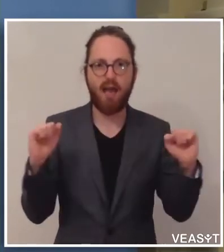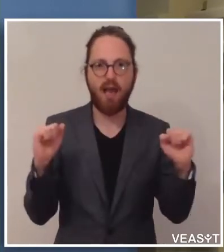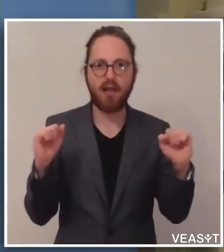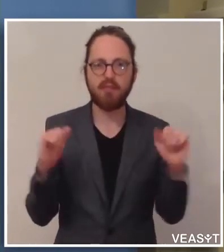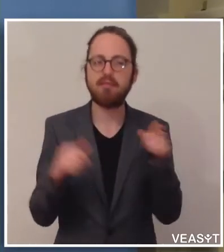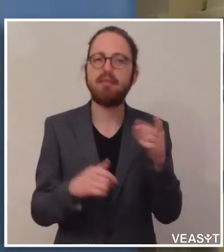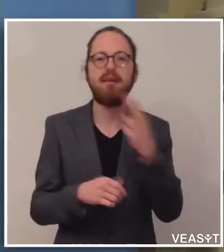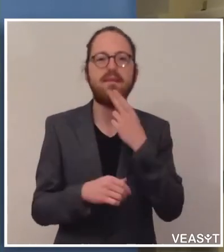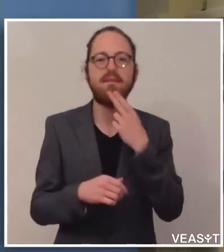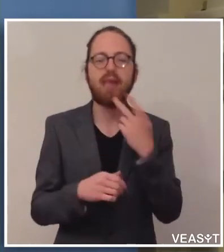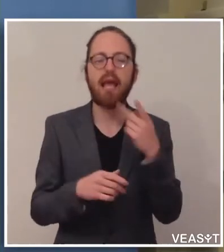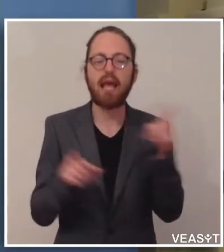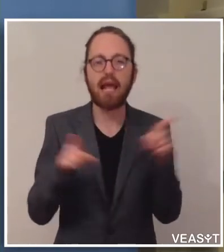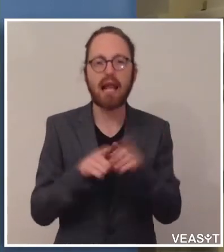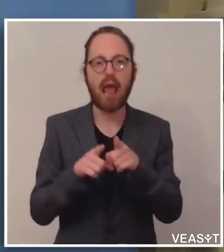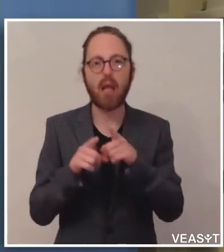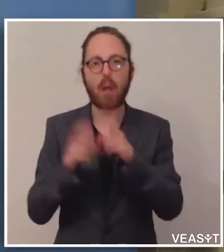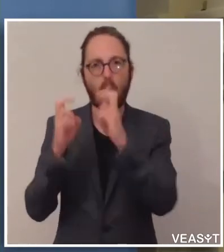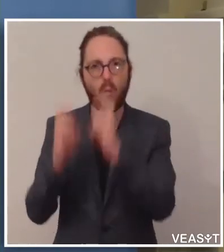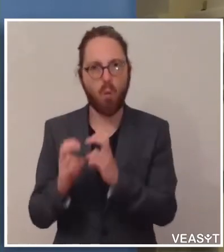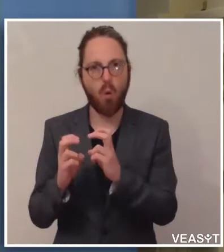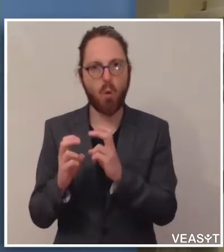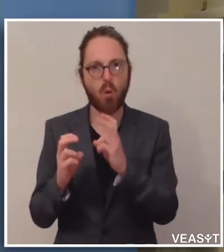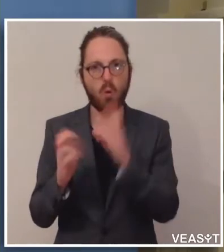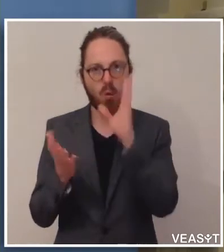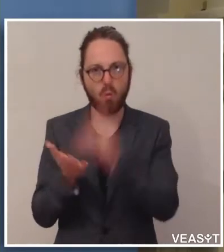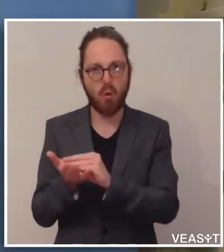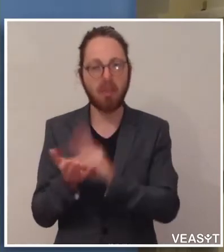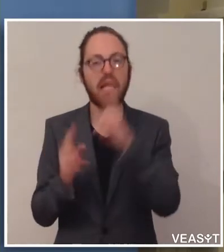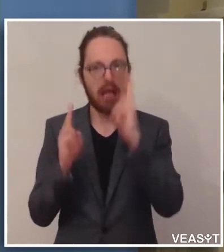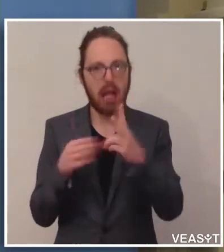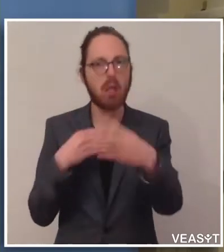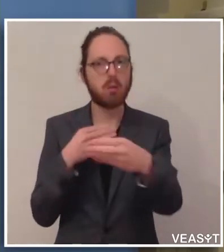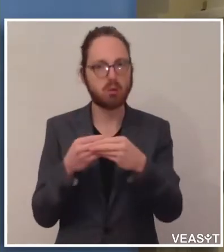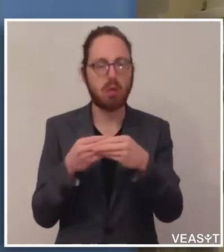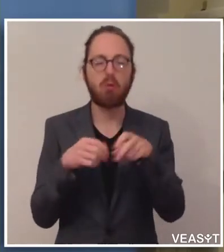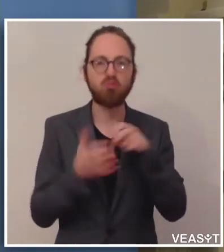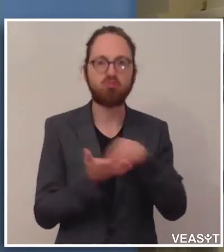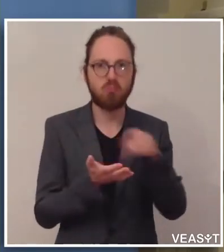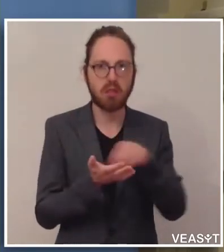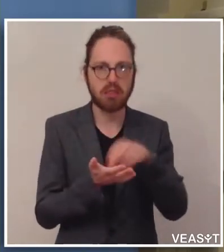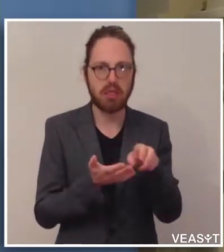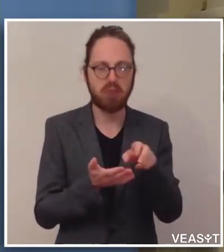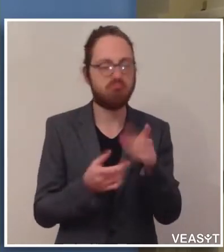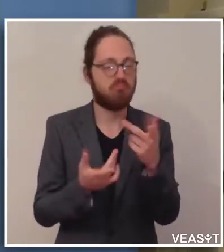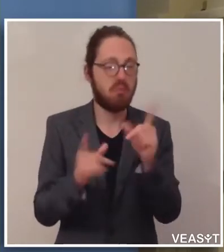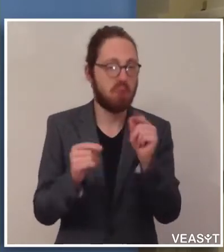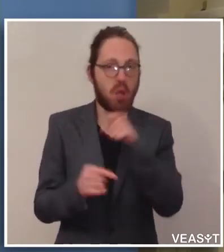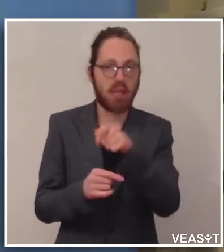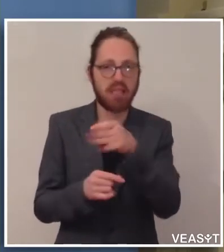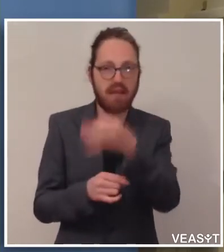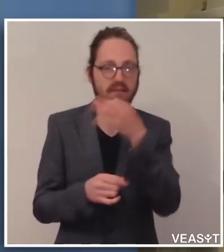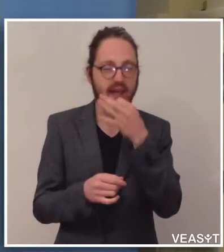gleichen Wohnung wohnt, darf der jetzt gemeinsam spazieren gehen oder nicht? Die Frage ist anscheinend immer noch nicht ganz für alle klar.